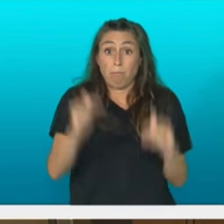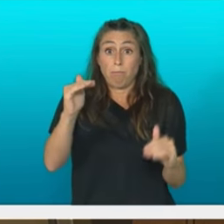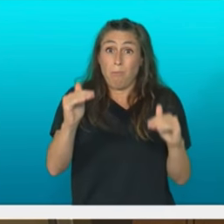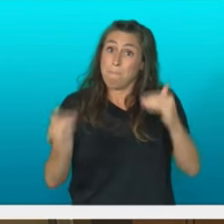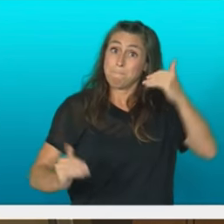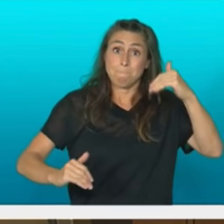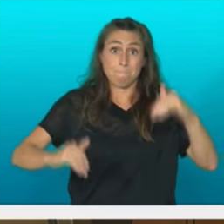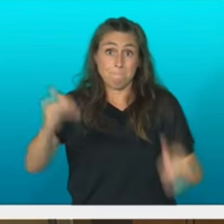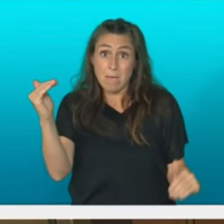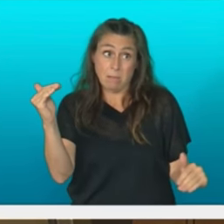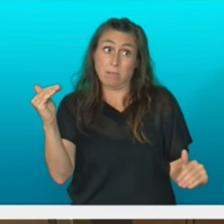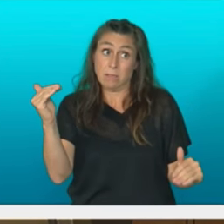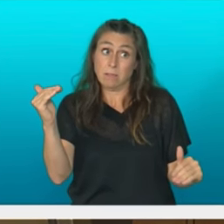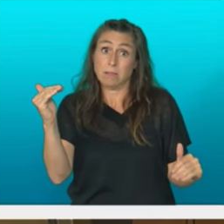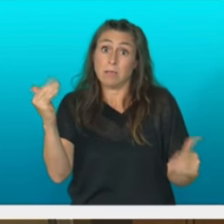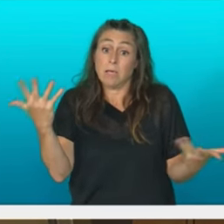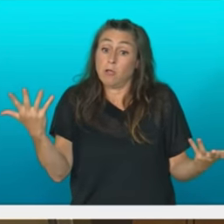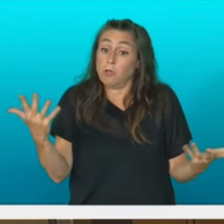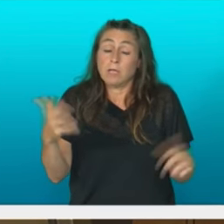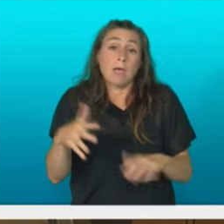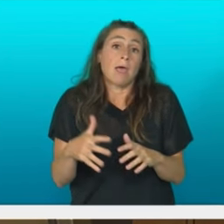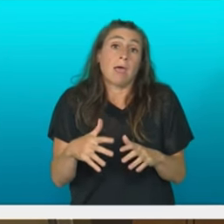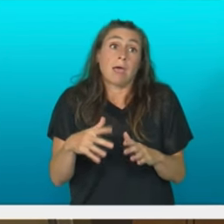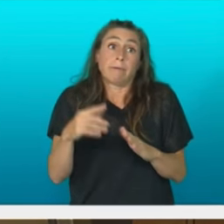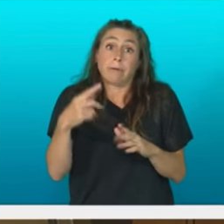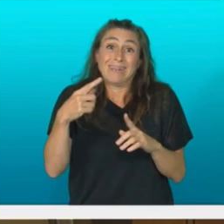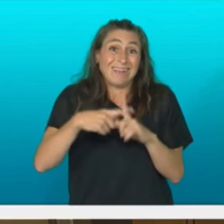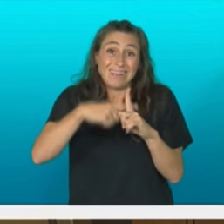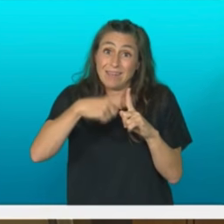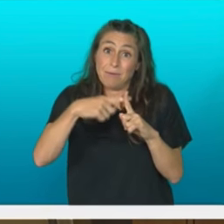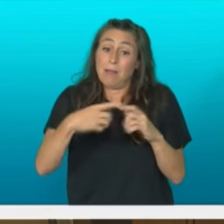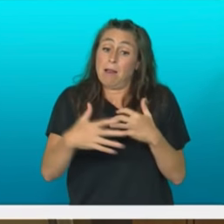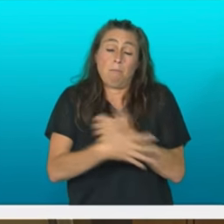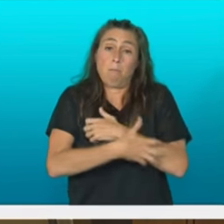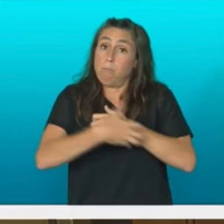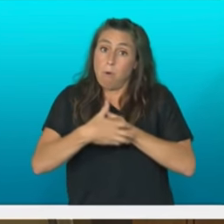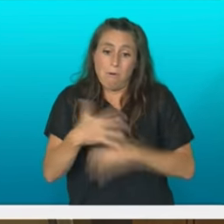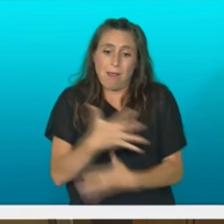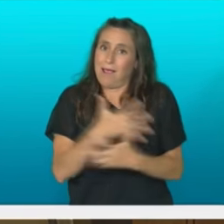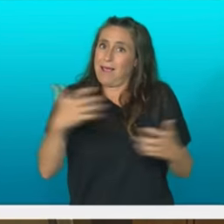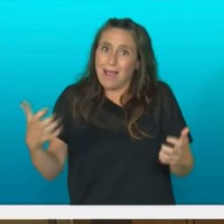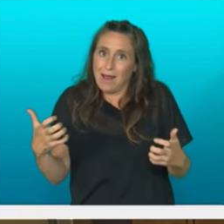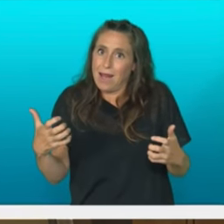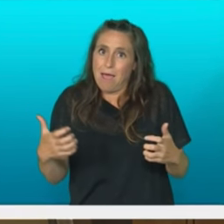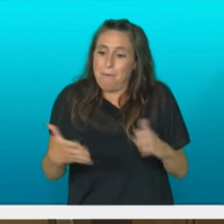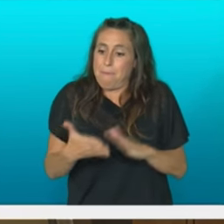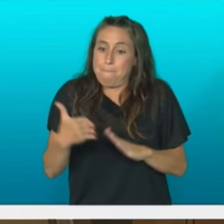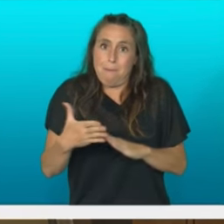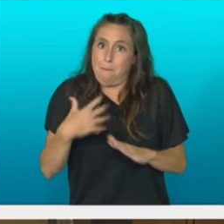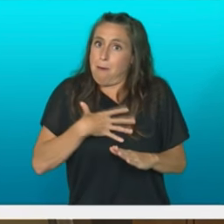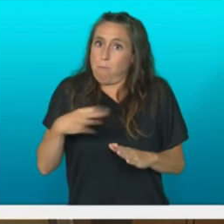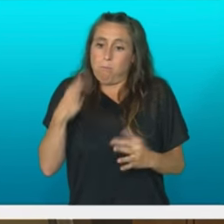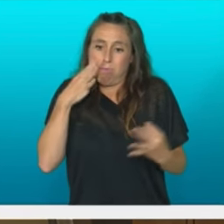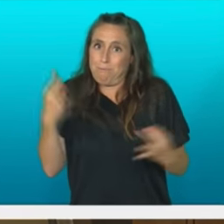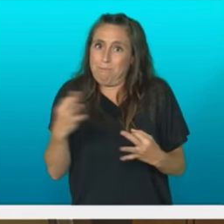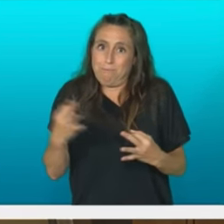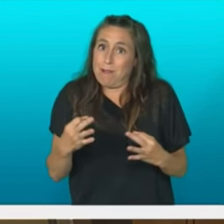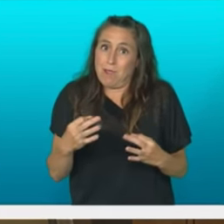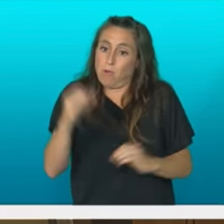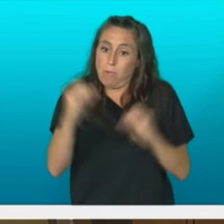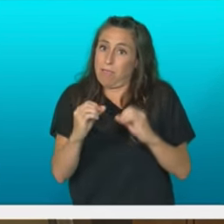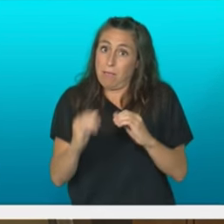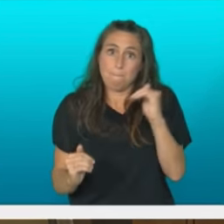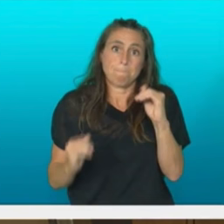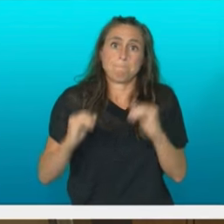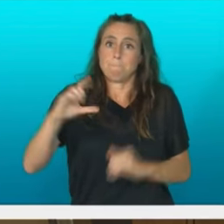pertsona gehiago daude pobrezia larriegoeran erortzeko arriskuan eta aukera lehio bat irikidaiteke bizitzeko gutxieneko